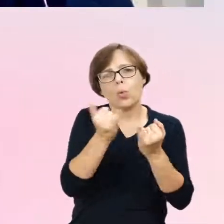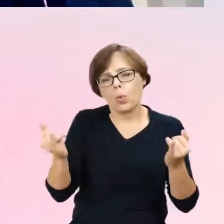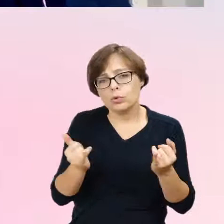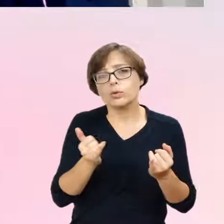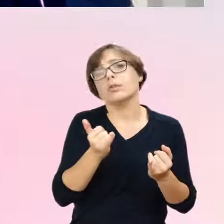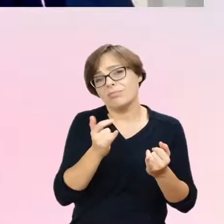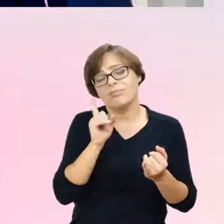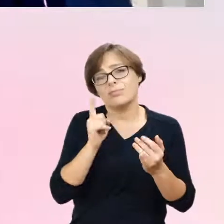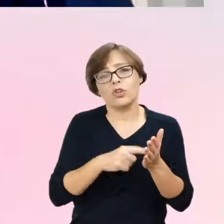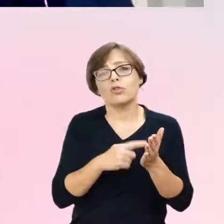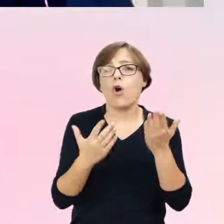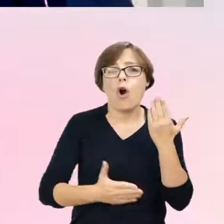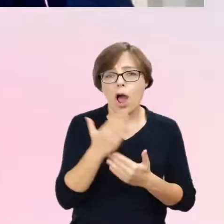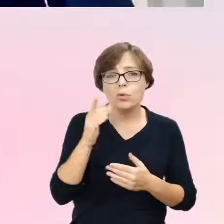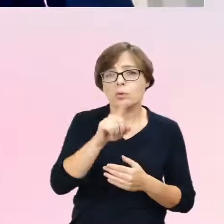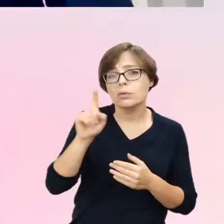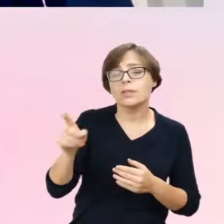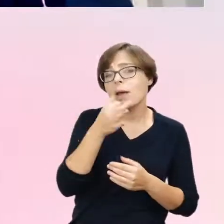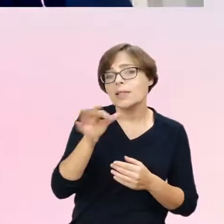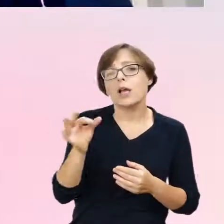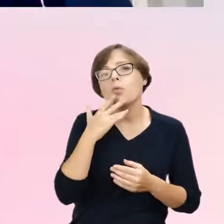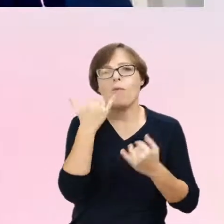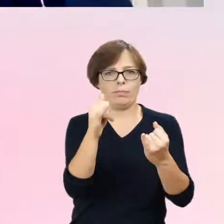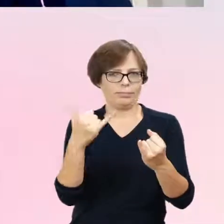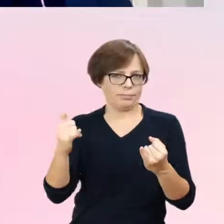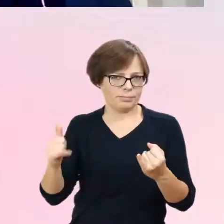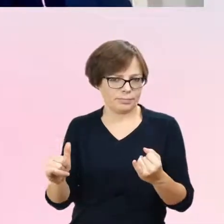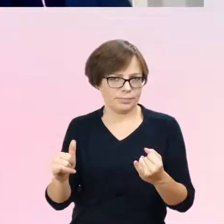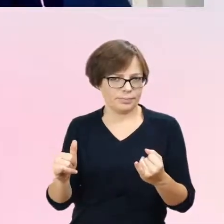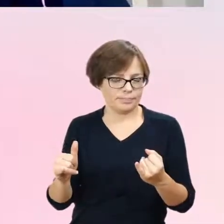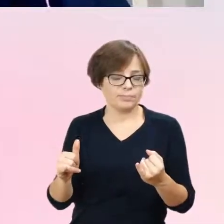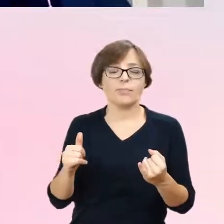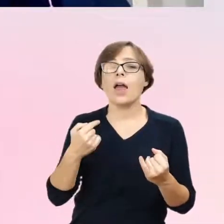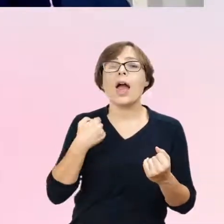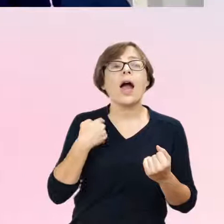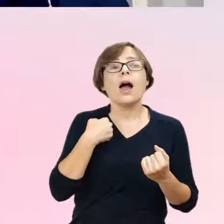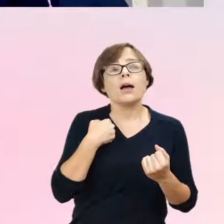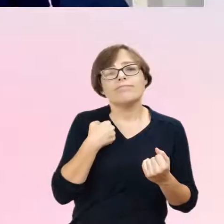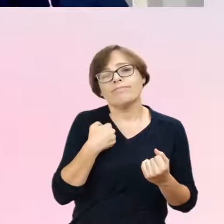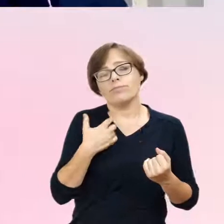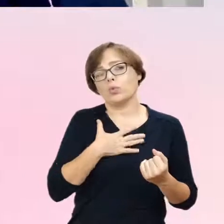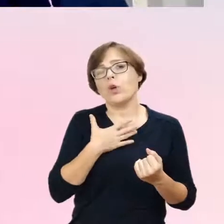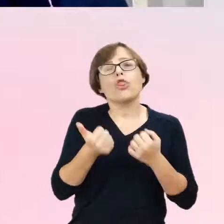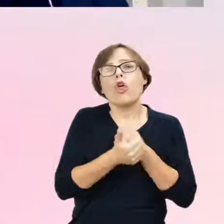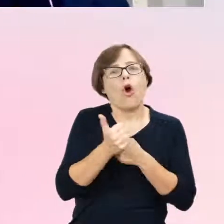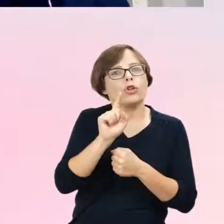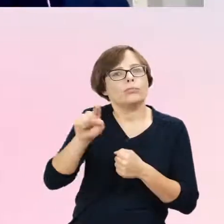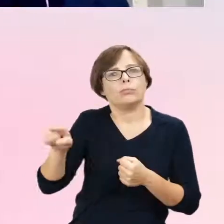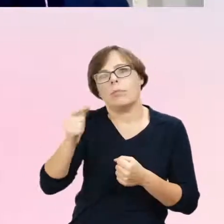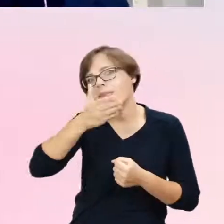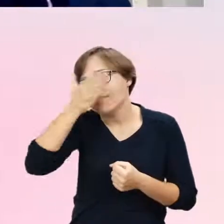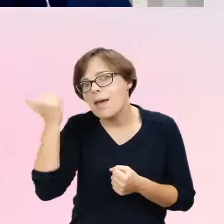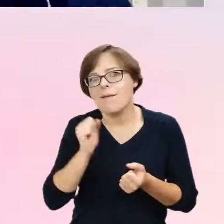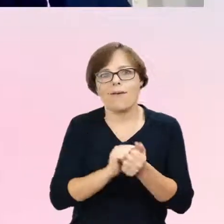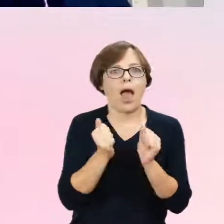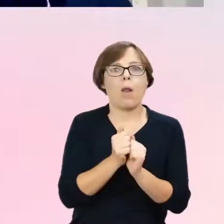specjalistów mówi trochę co innego. I mam poczucie, że to nie wynika z tego, że oni czegoś nie wiedzą, czy oni po